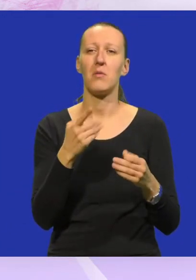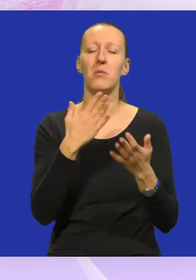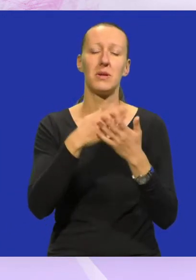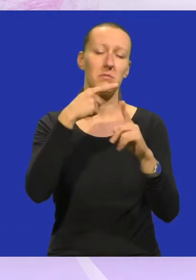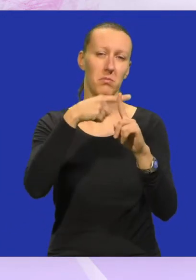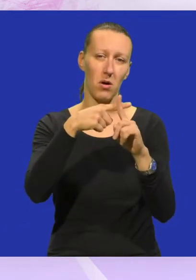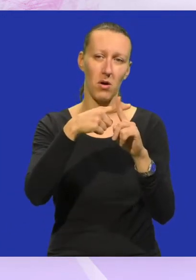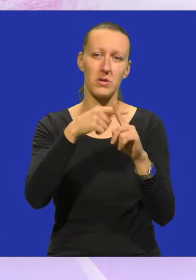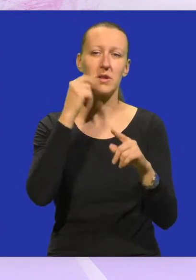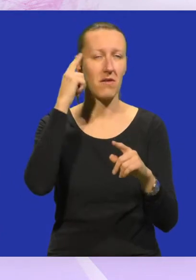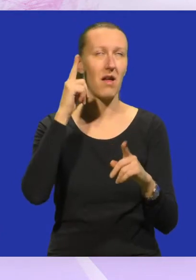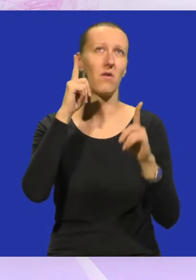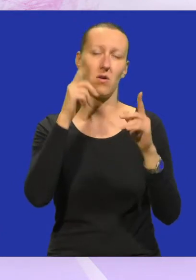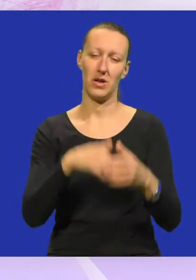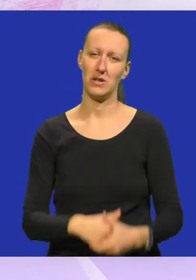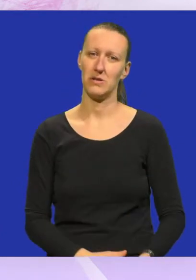pozitivni glavom gore.